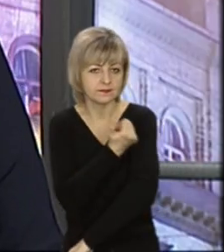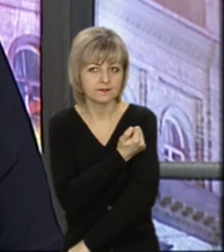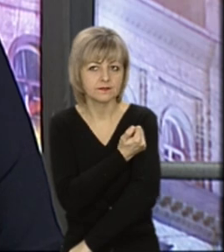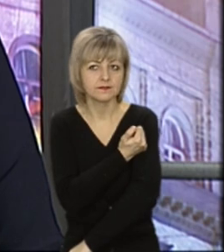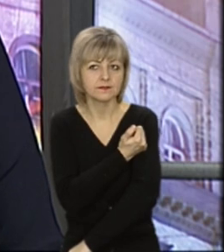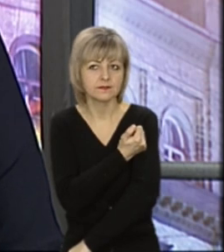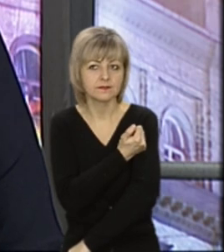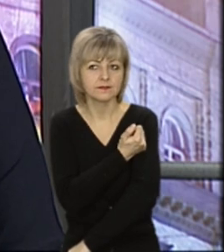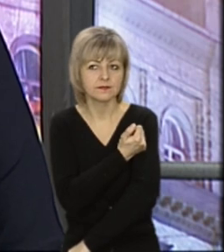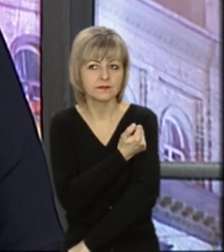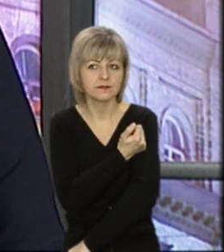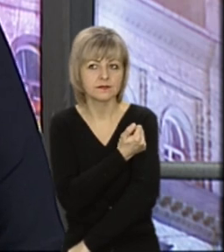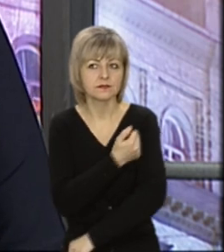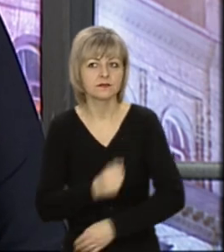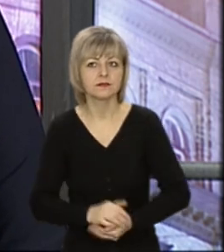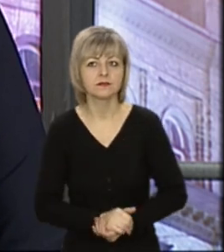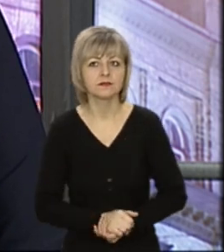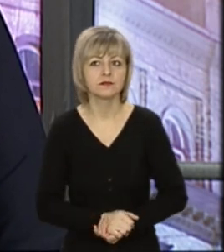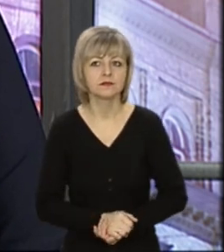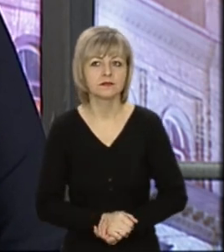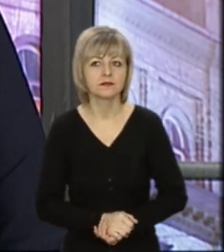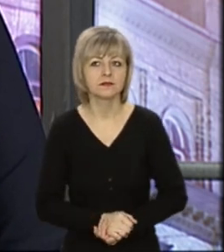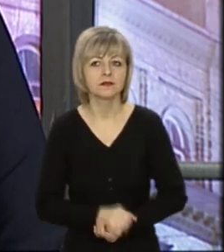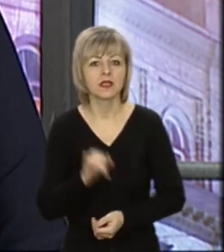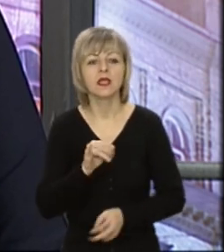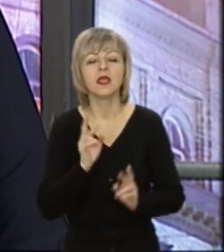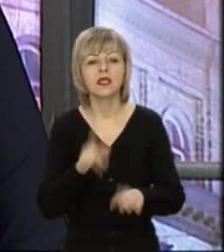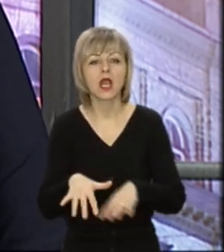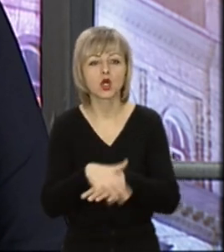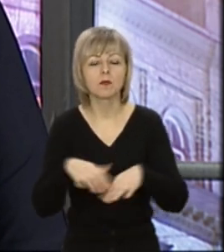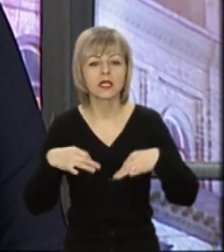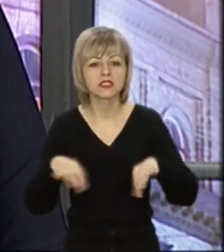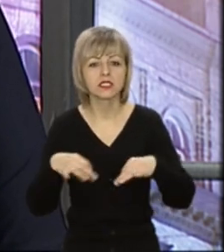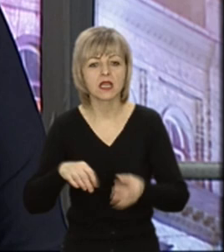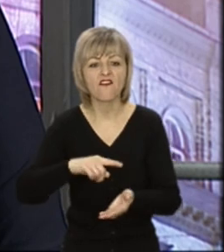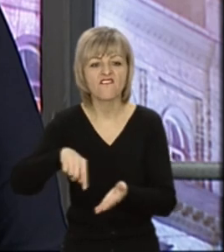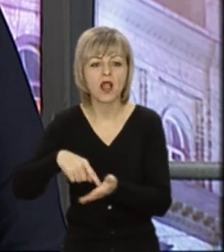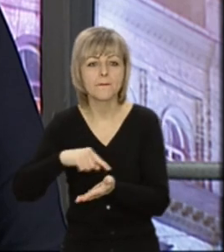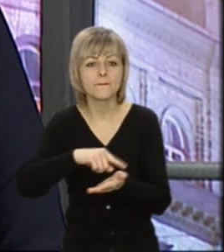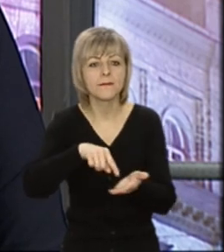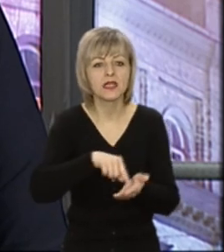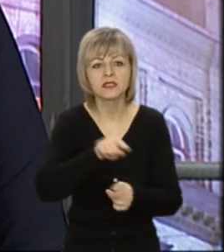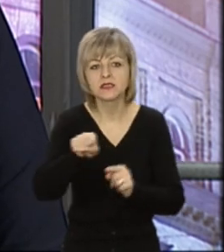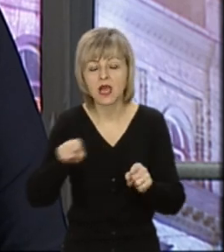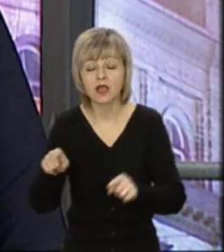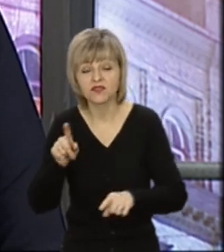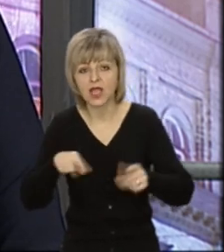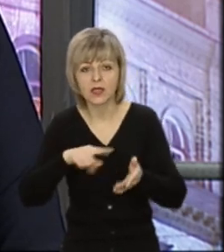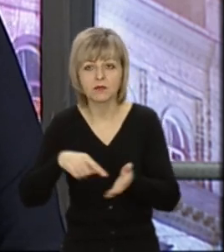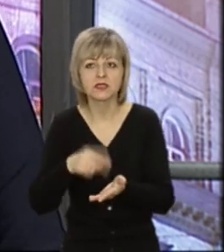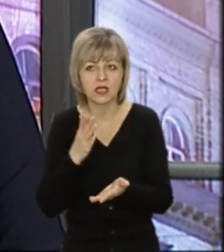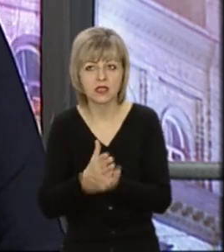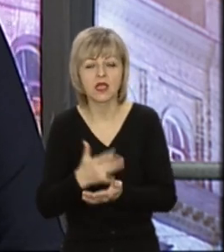вакцинами. Як буде громадський транспорт в містах, бо є в деяких містах,